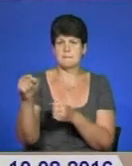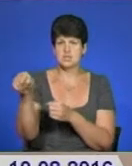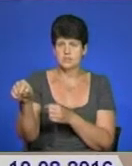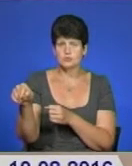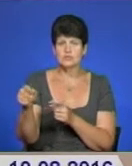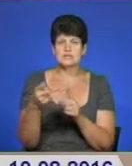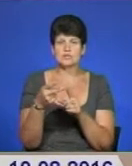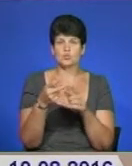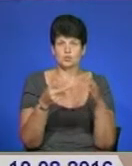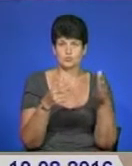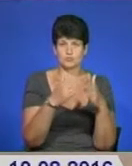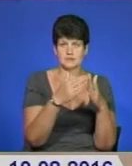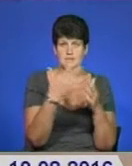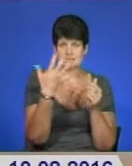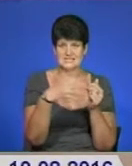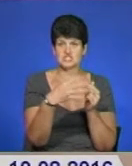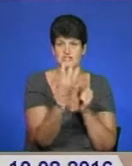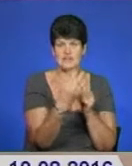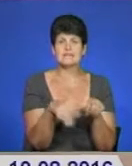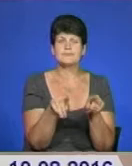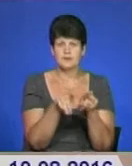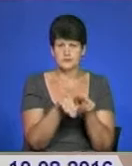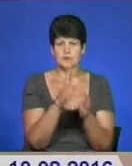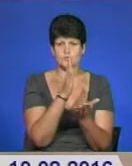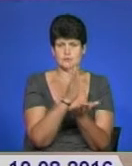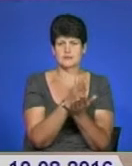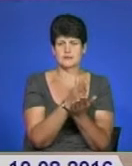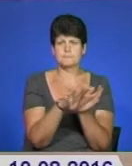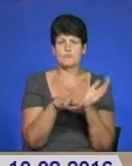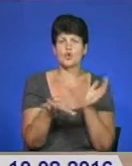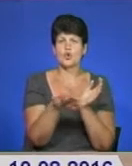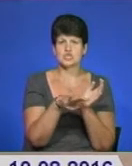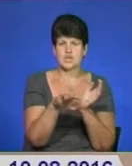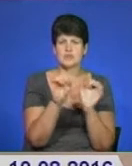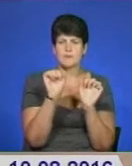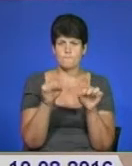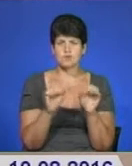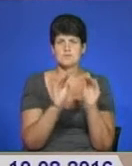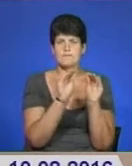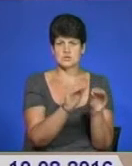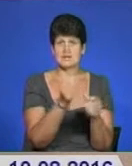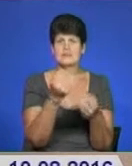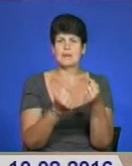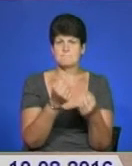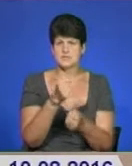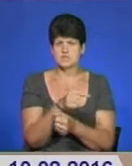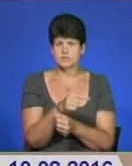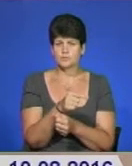другим домом 54-м, теж є площадка, можна ставити машини, але